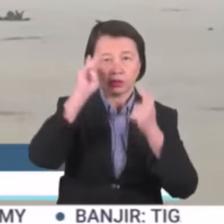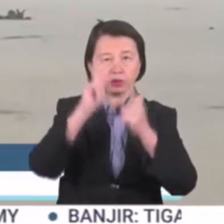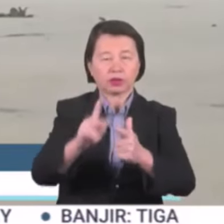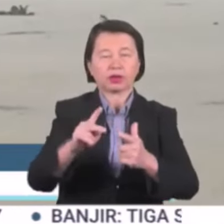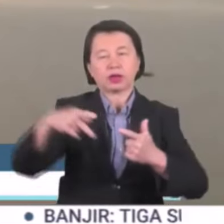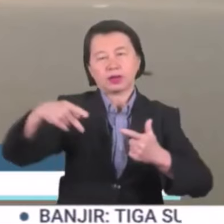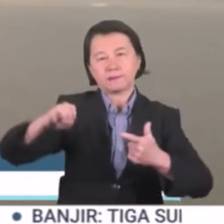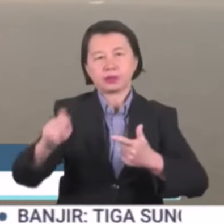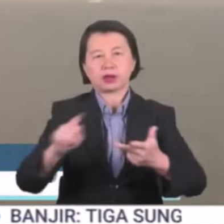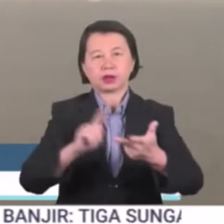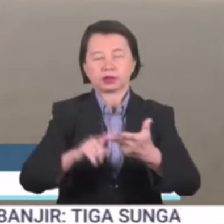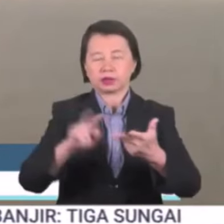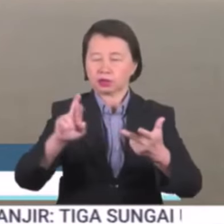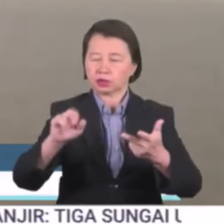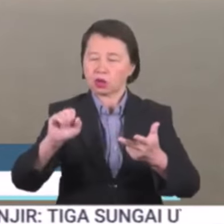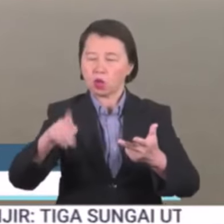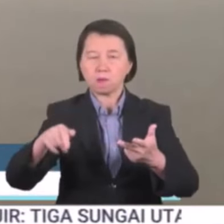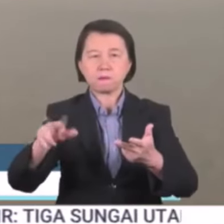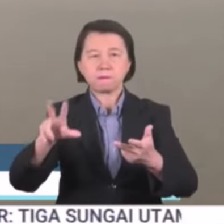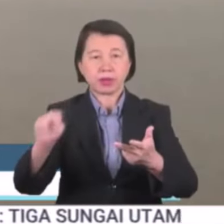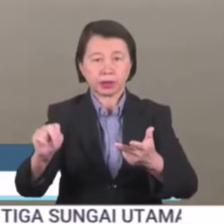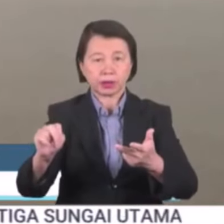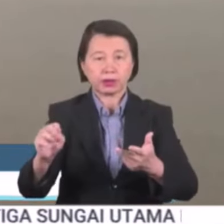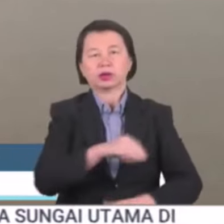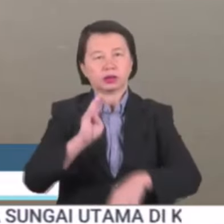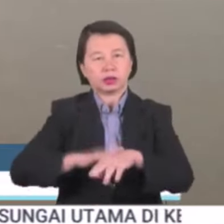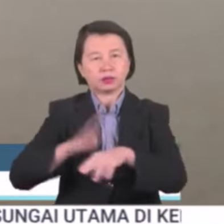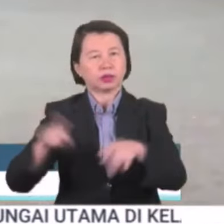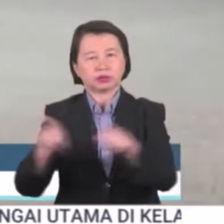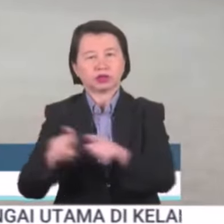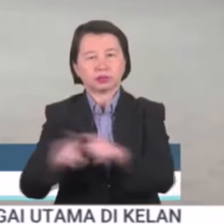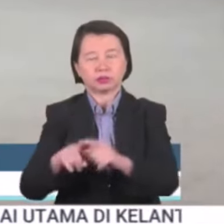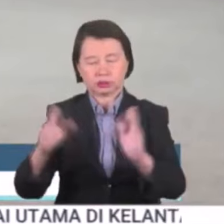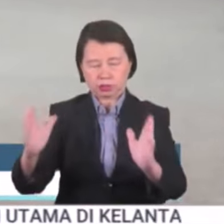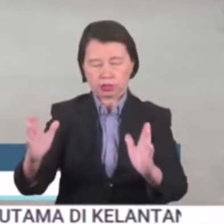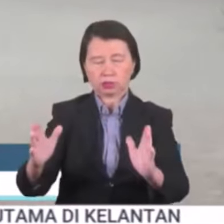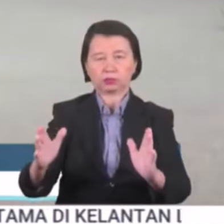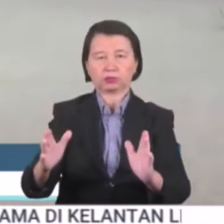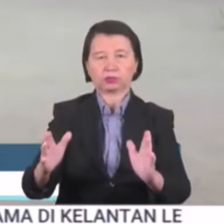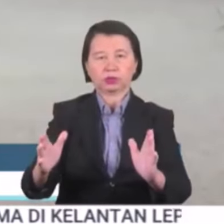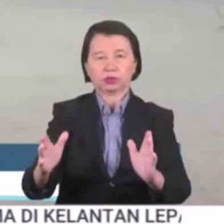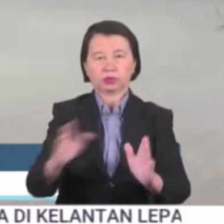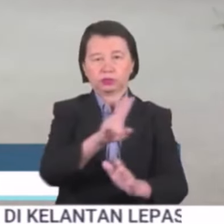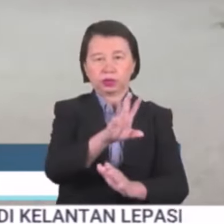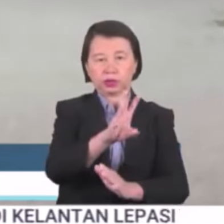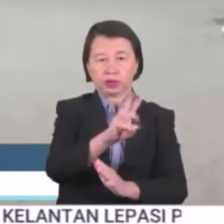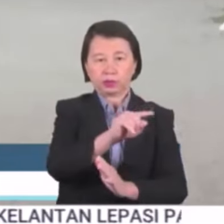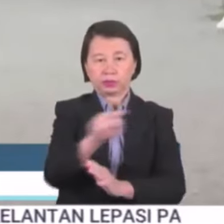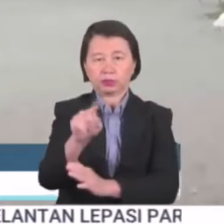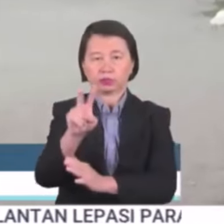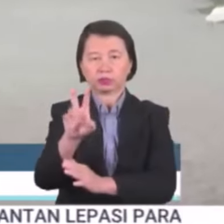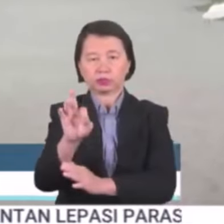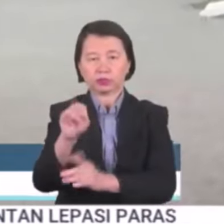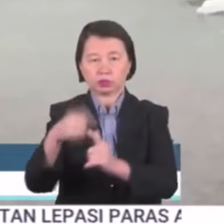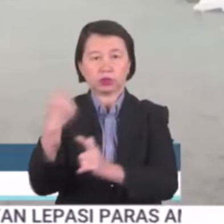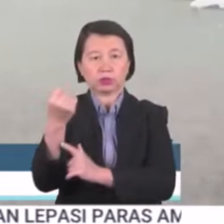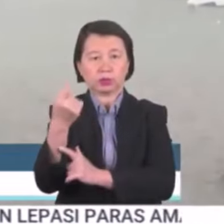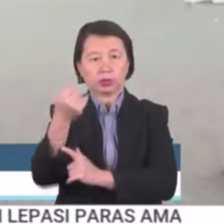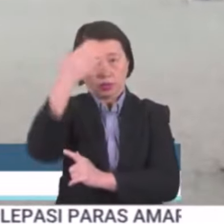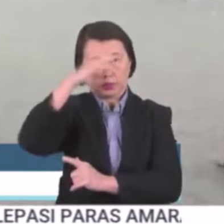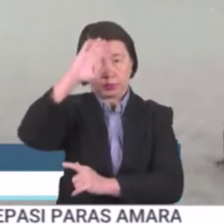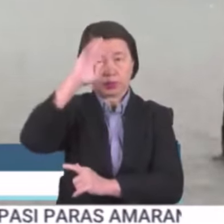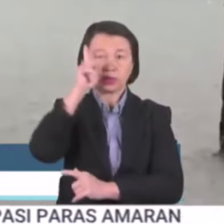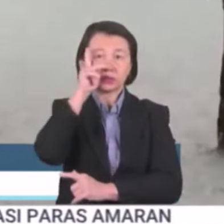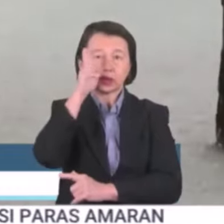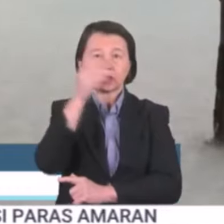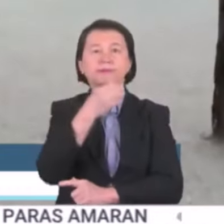Kuantan, Pekan serta Rompin. Dalam pada itu, amaran sama turut dikeluarkan untuk tempoh mulai 26 hingga 29 November di